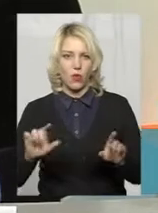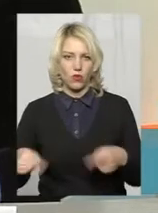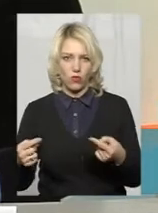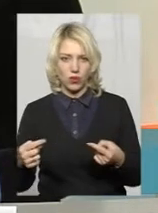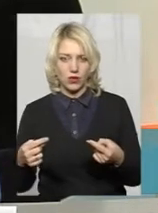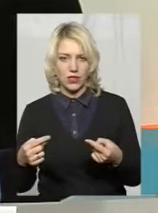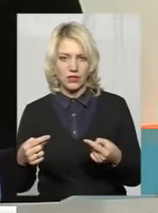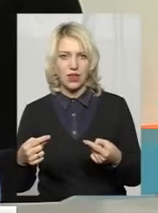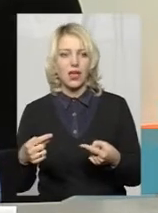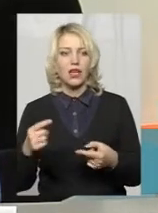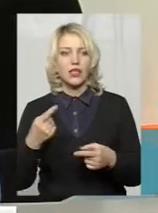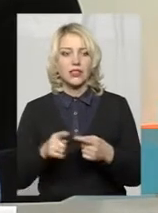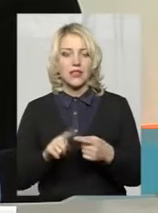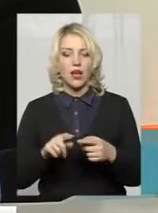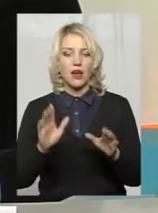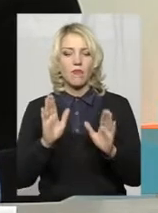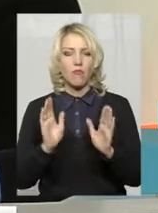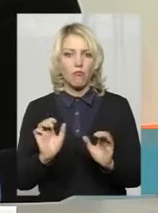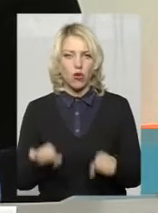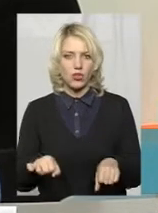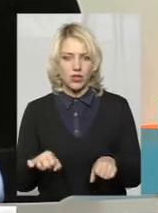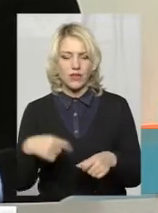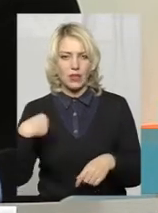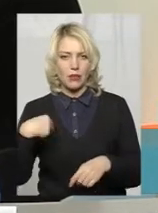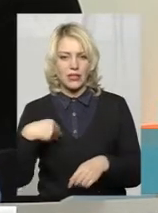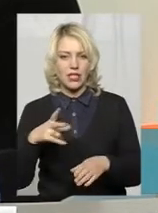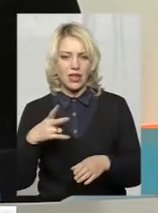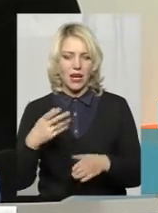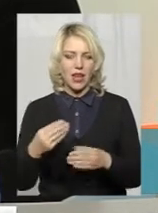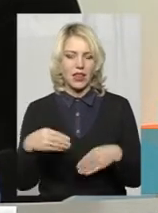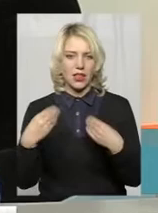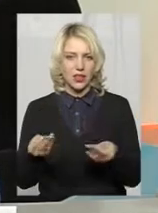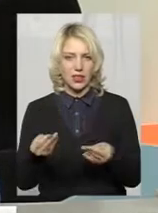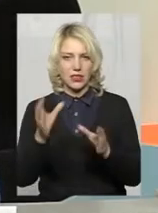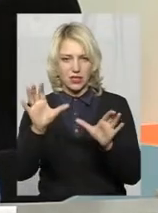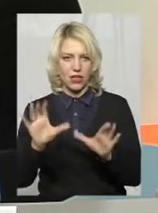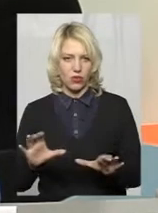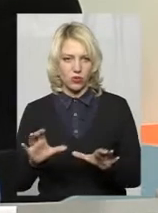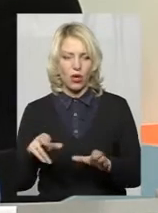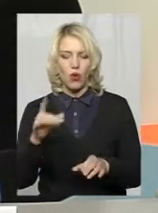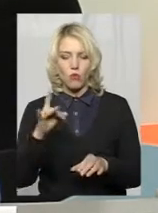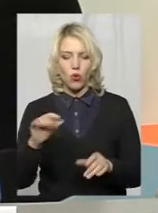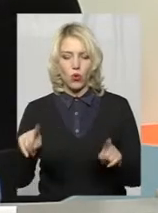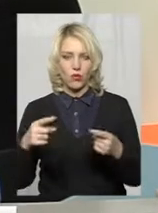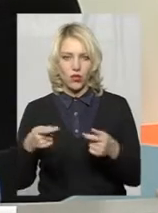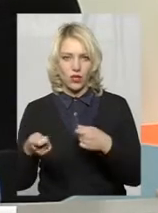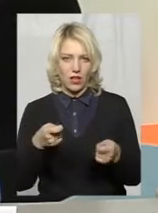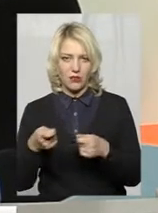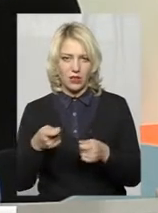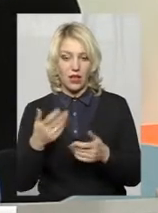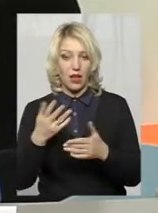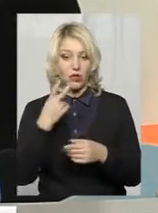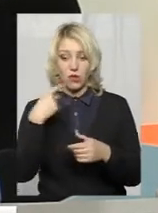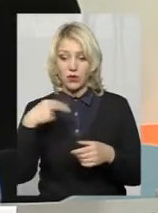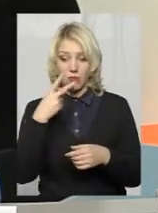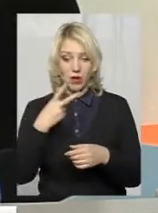Тобто це лише можливість президента, яка наділяється з його законом по утворенні адміністрації. Якщо президент бачить всі ці території країни,